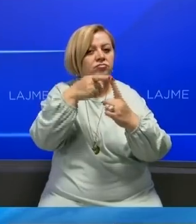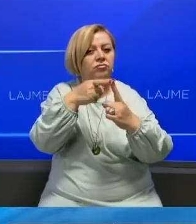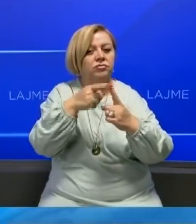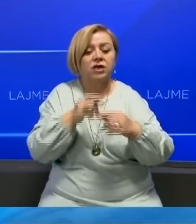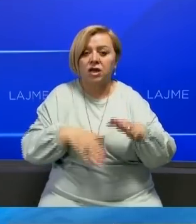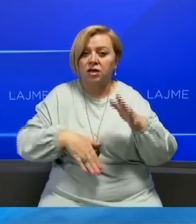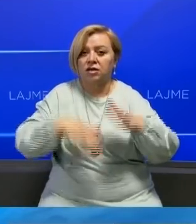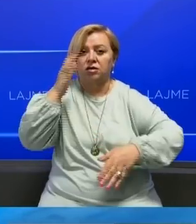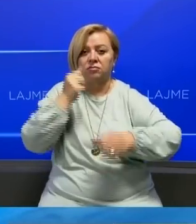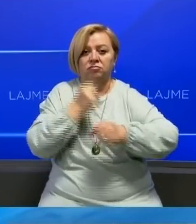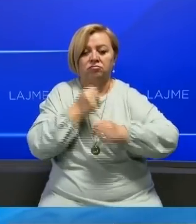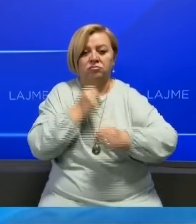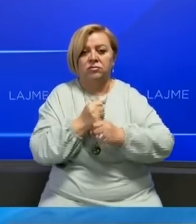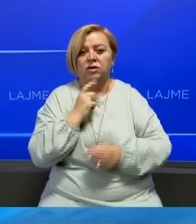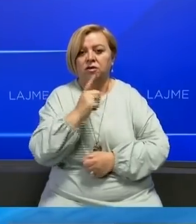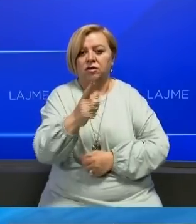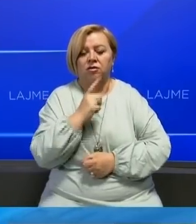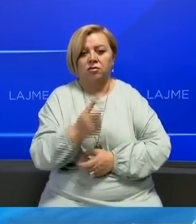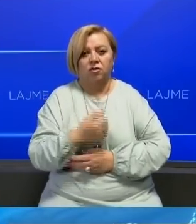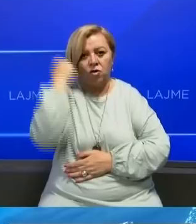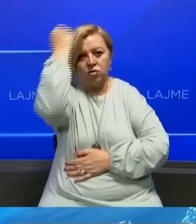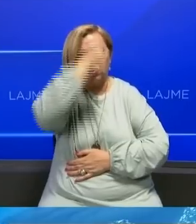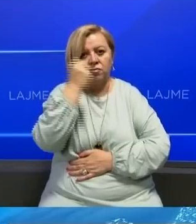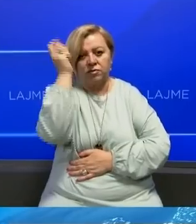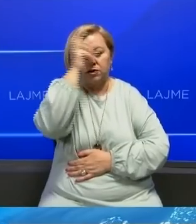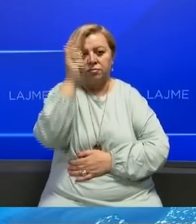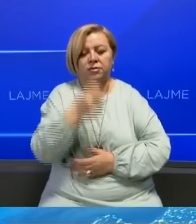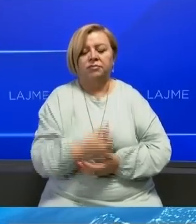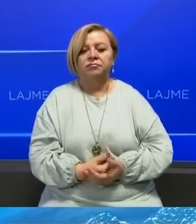rritje në angazhimit në dialogun Kosovë-Sërbi.